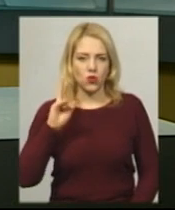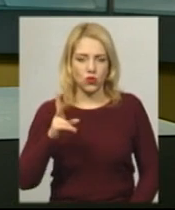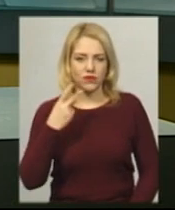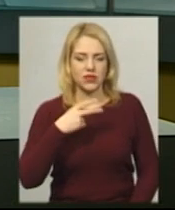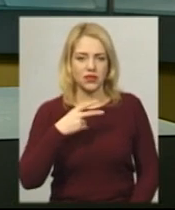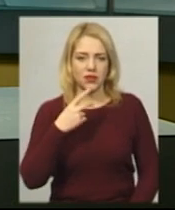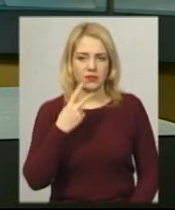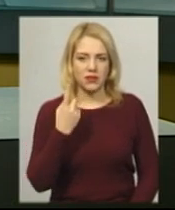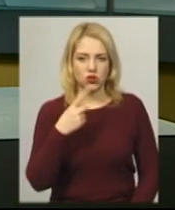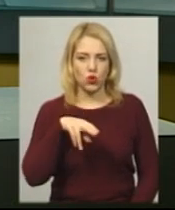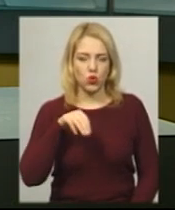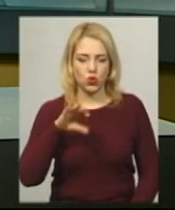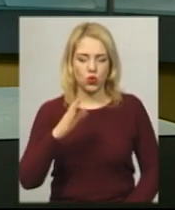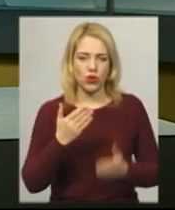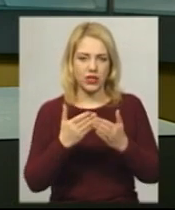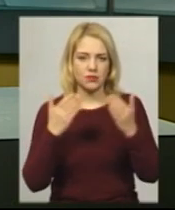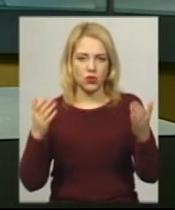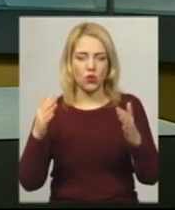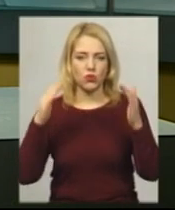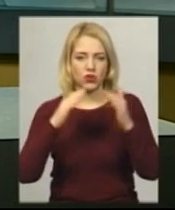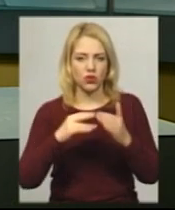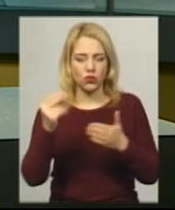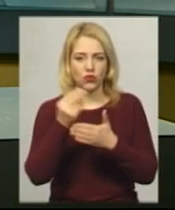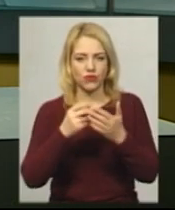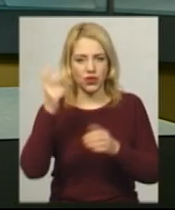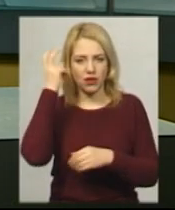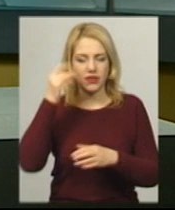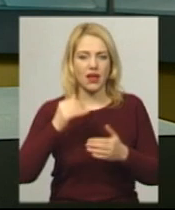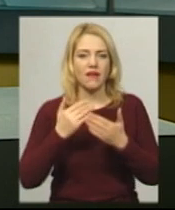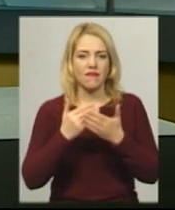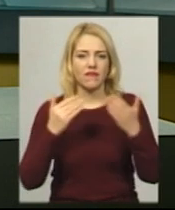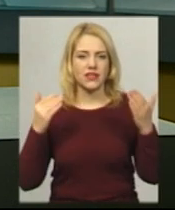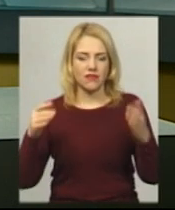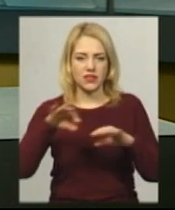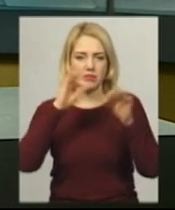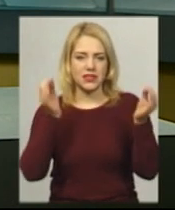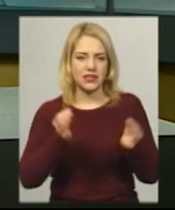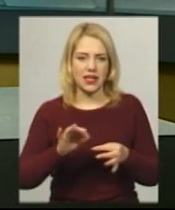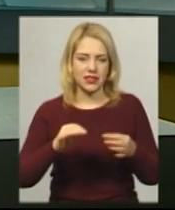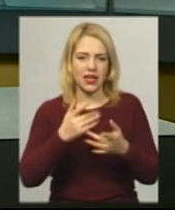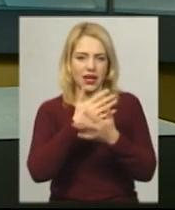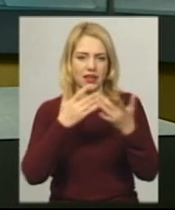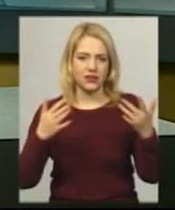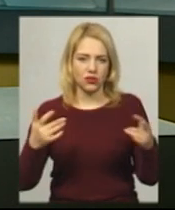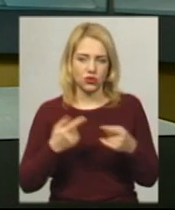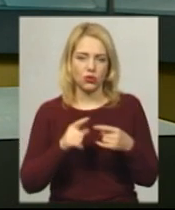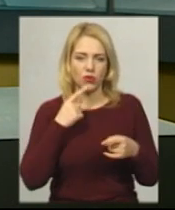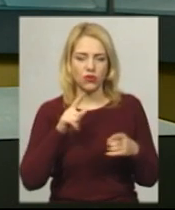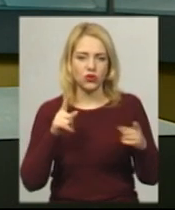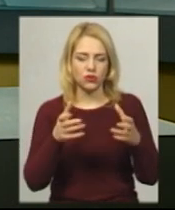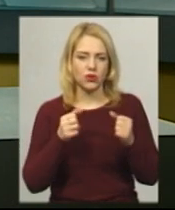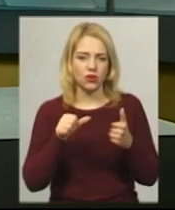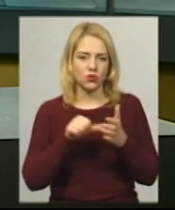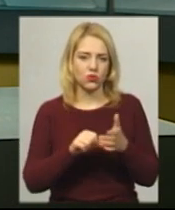лютого експонуватимуться у будинку художника в Києві на виставці «Мистецький калейдоскоп». Ткаля каже, кожного року бере участь у